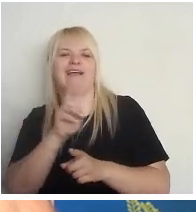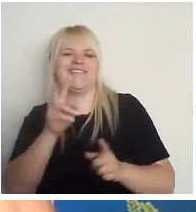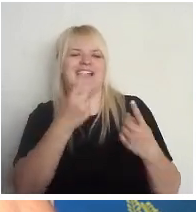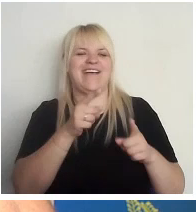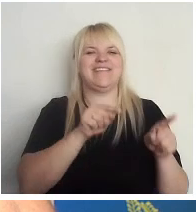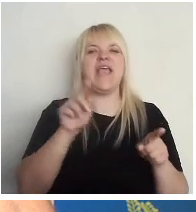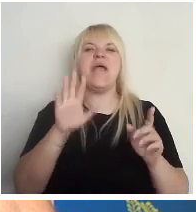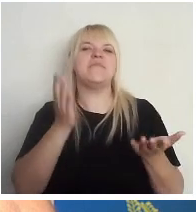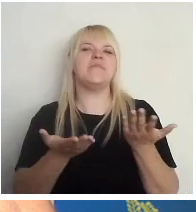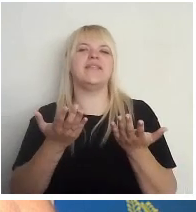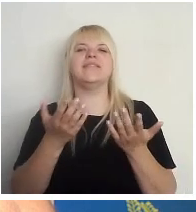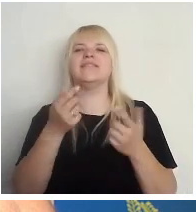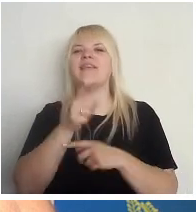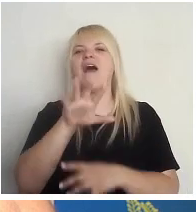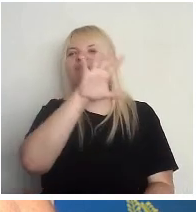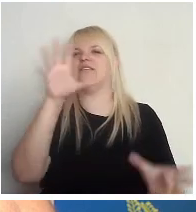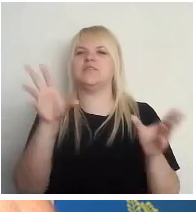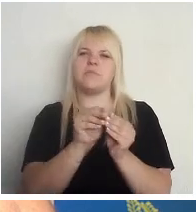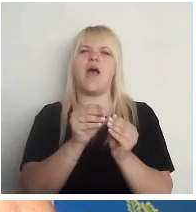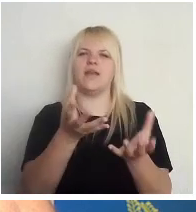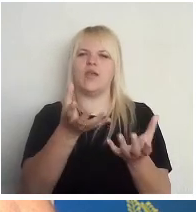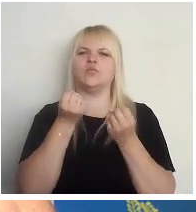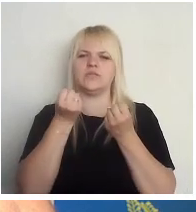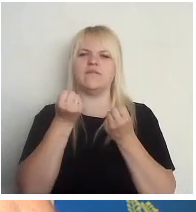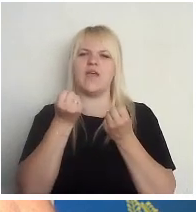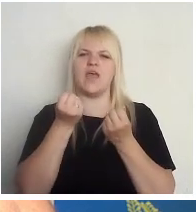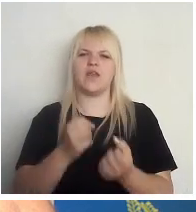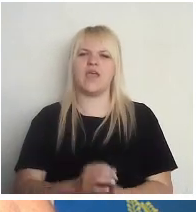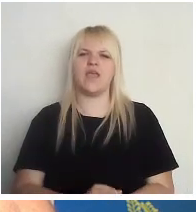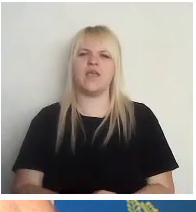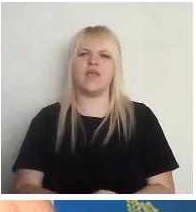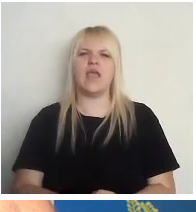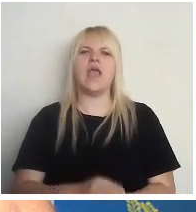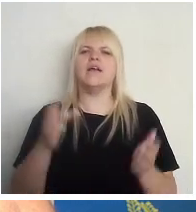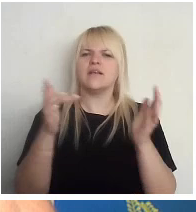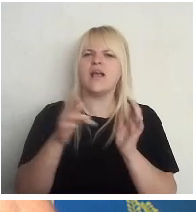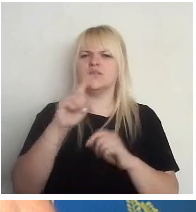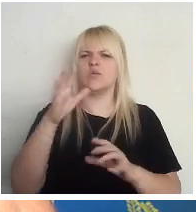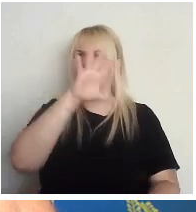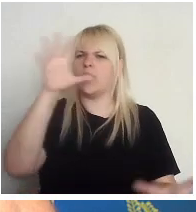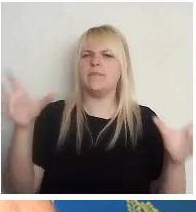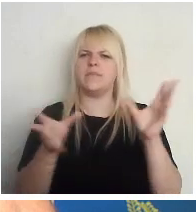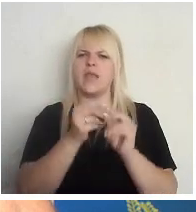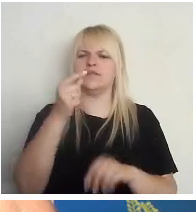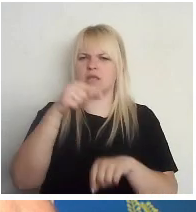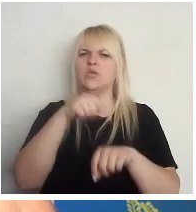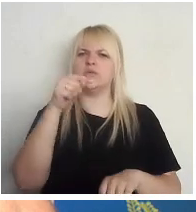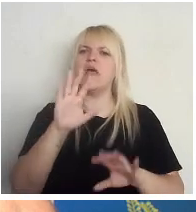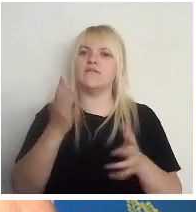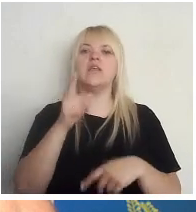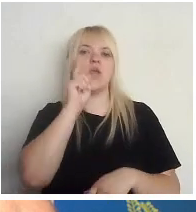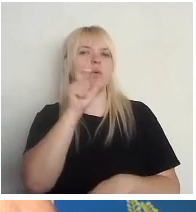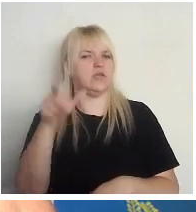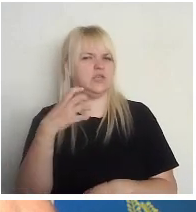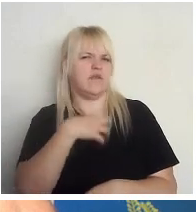bet vispārējā uztverē, vai ne, kāds ir tas kopējās tās sajūtas, vai jauniešiem vajadzētu